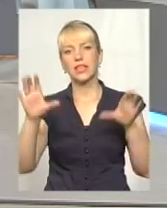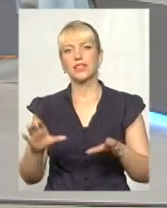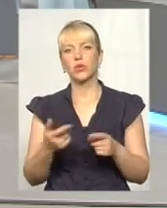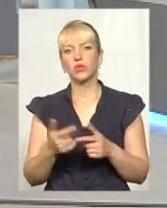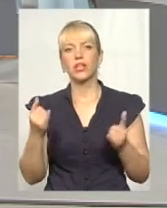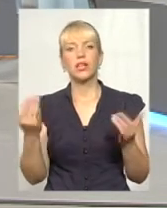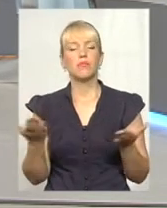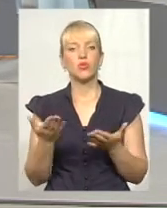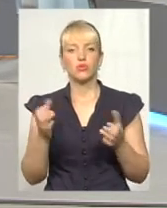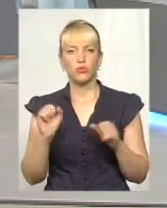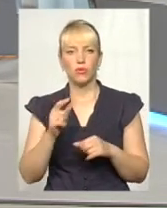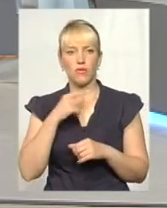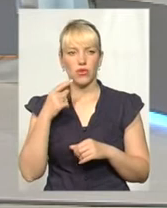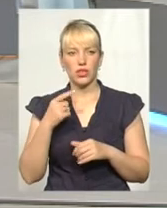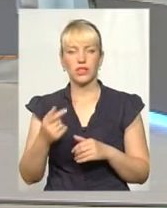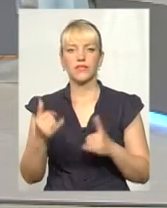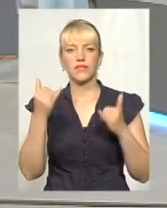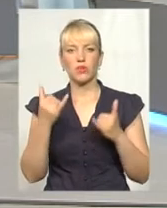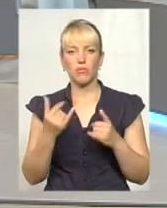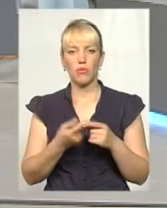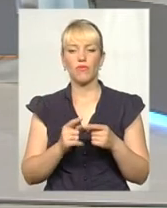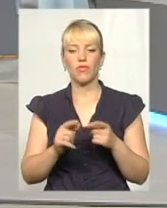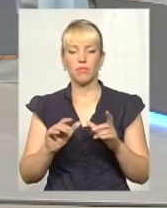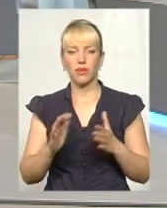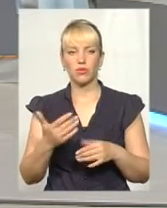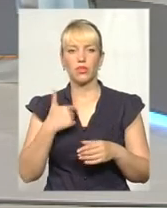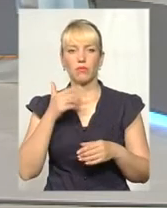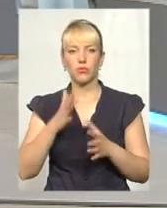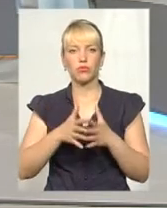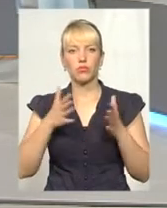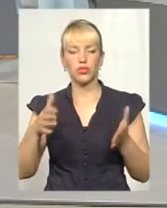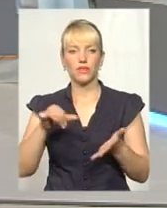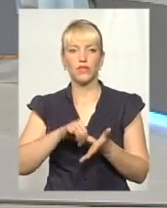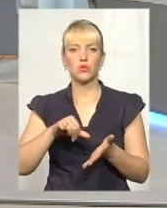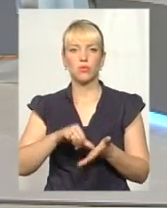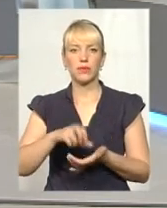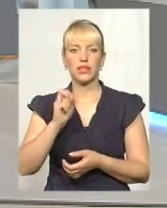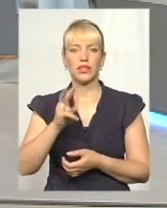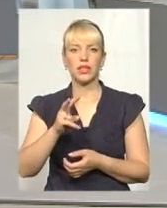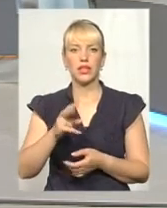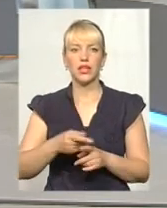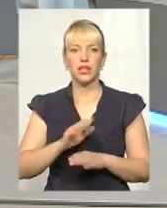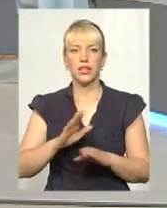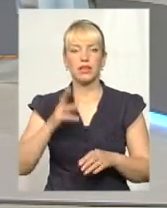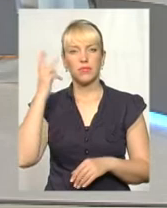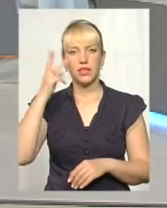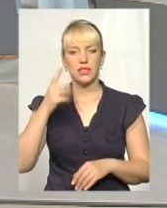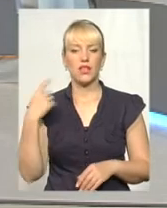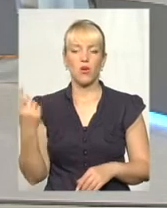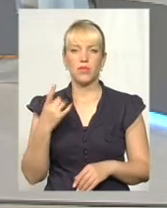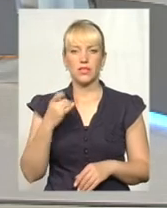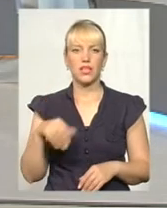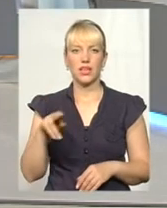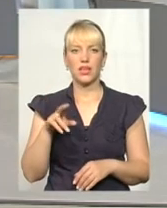можемо про що говорити? Дивіться, в даному випадку я буду більше виступати все-таки як представник Хмельницької обласної ради, а не